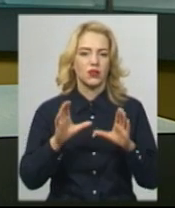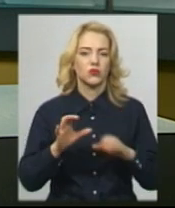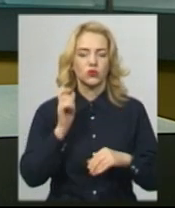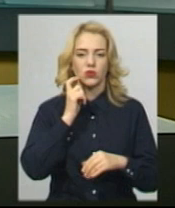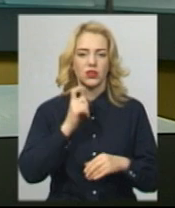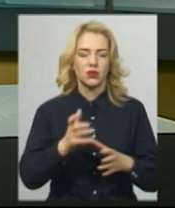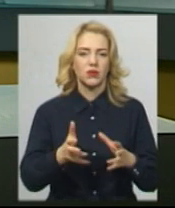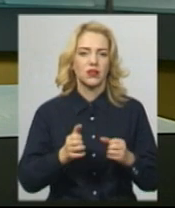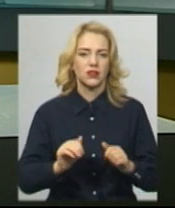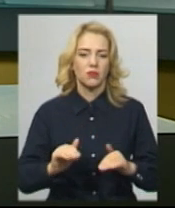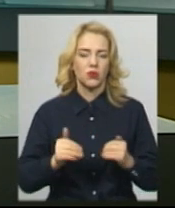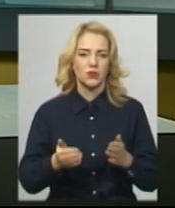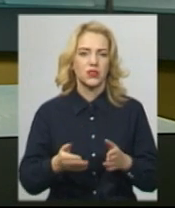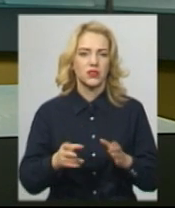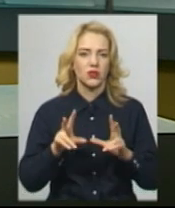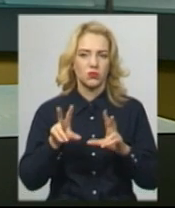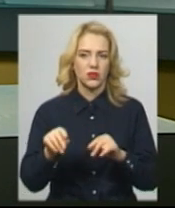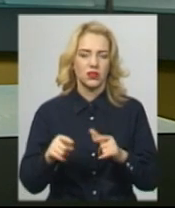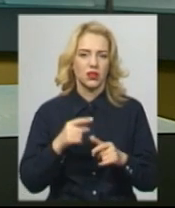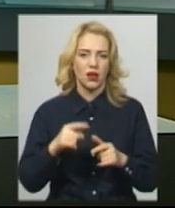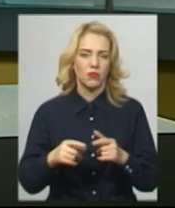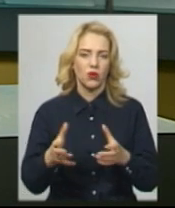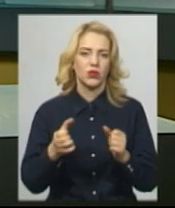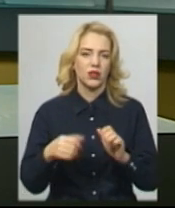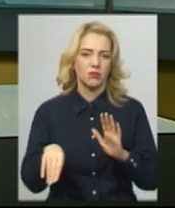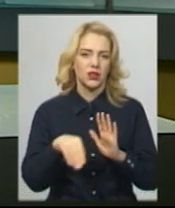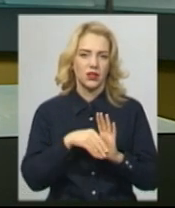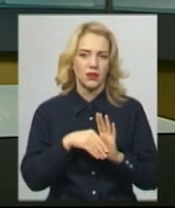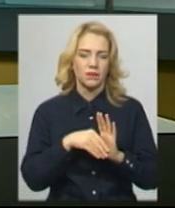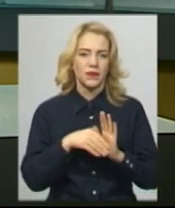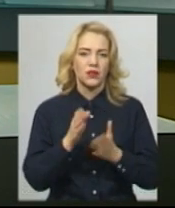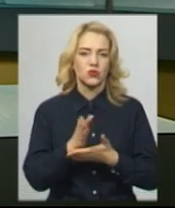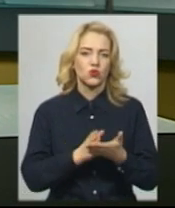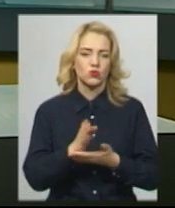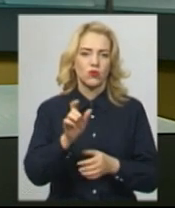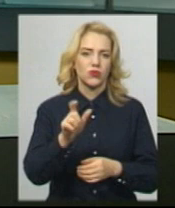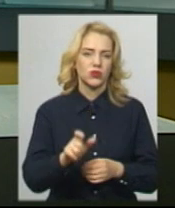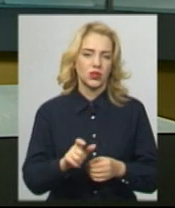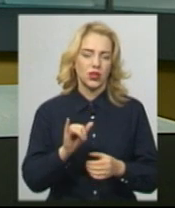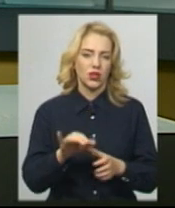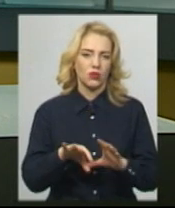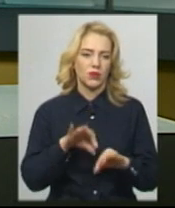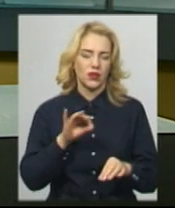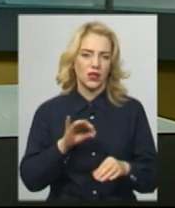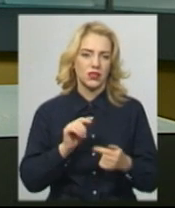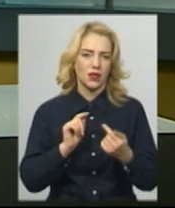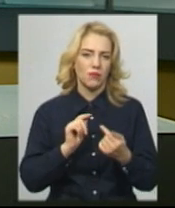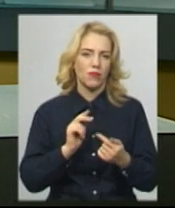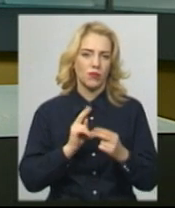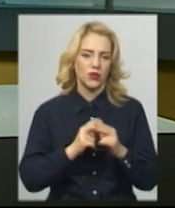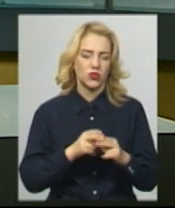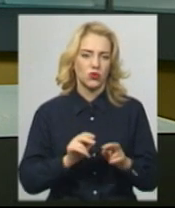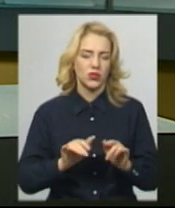«Прийняття пропозиції, обіцянки або одержання неправомірної вигоди службовою особою та обрання запобіжного заходу».